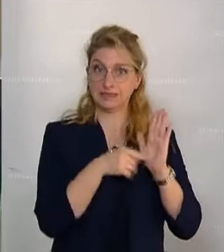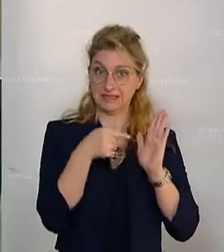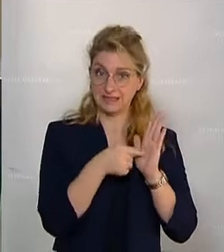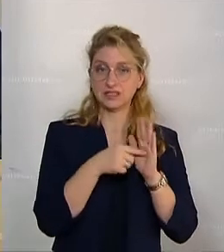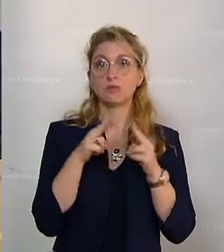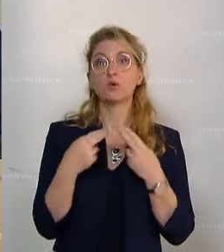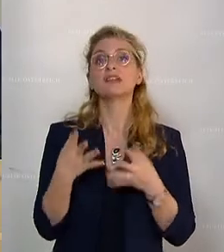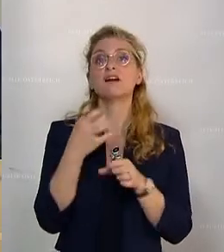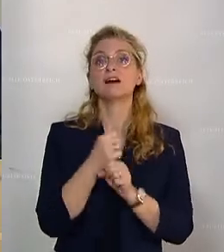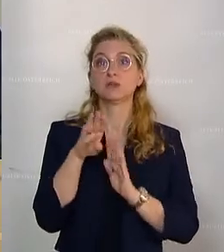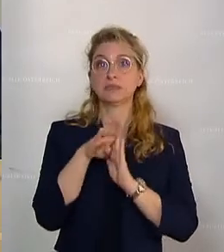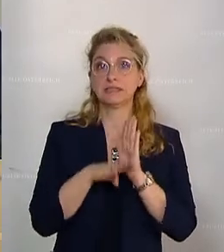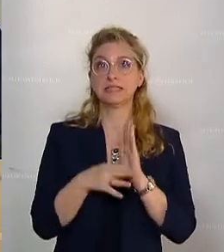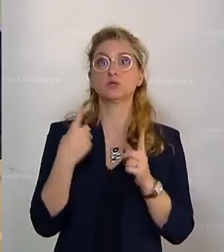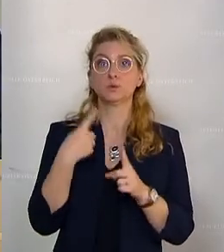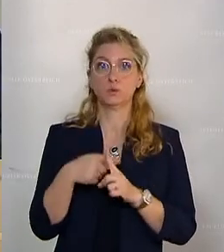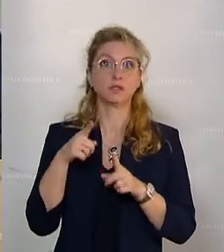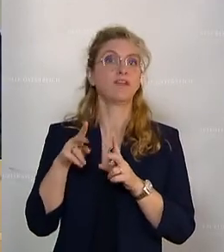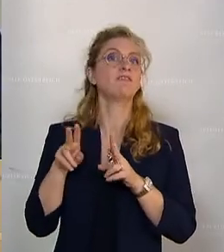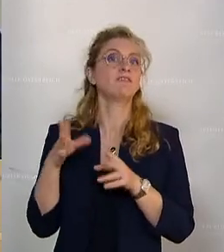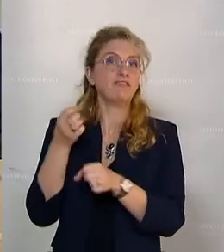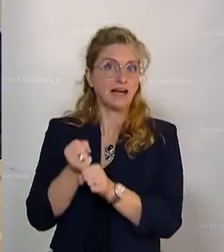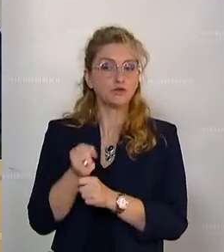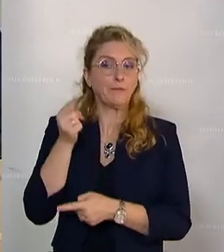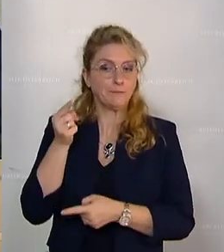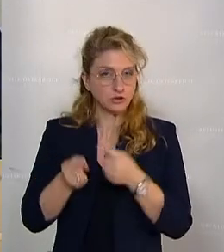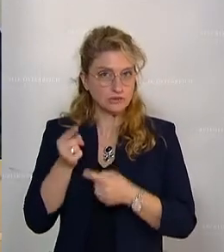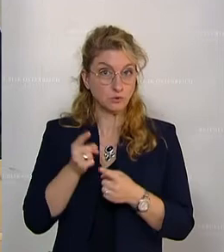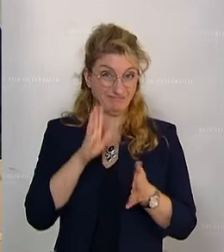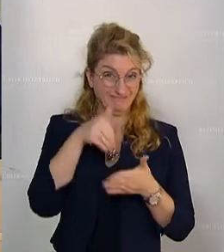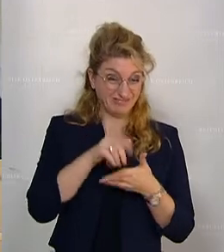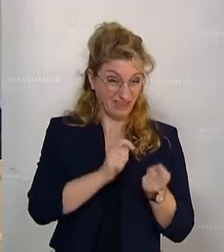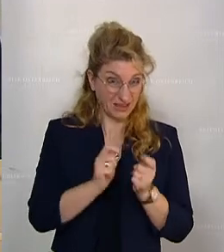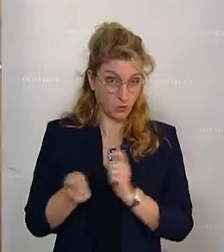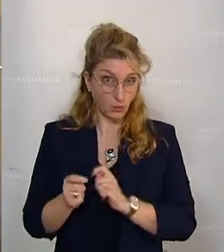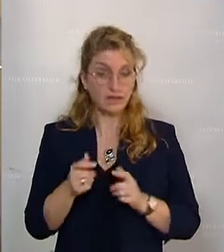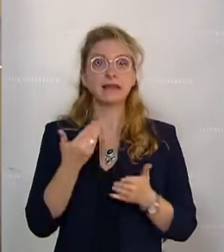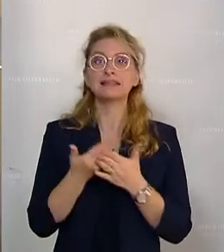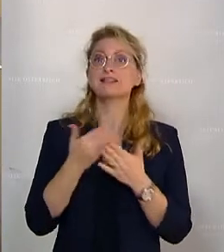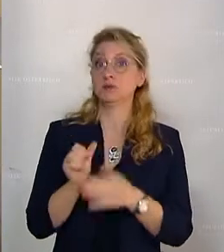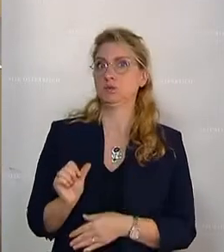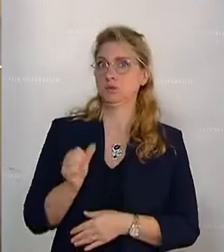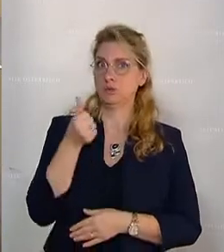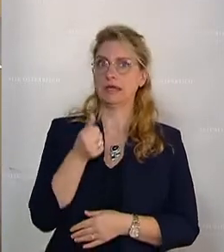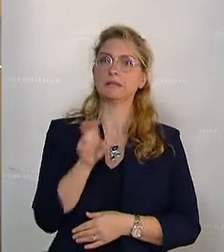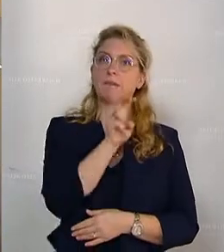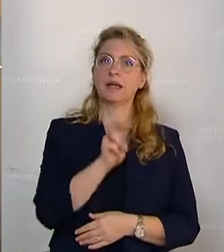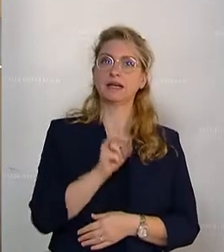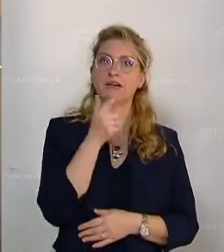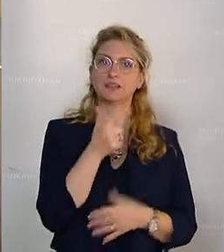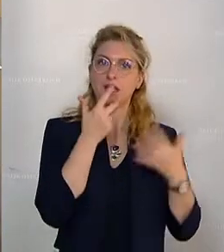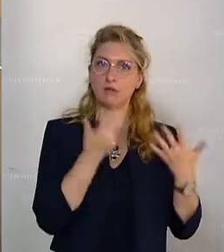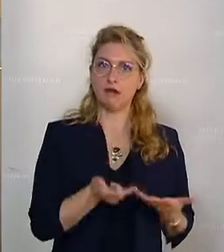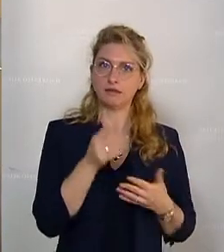Bundesverfassungsgesetzes sowie eine Verfassungsbestimmung enthält, stelle ich zunächst im Sinne des § 82